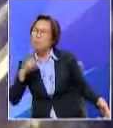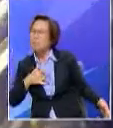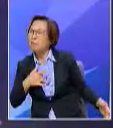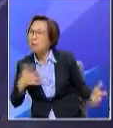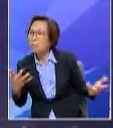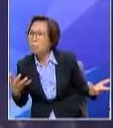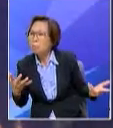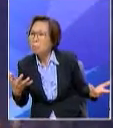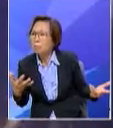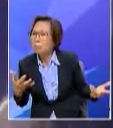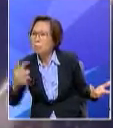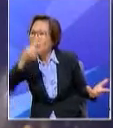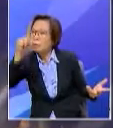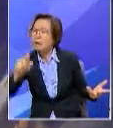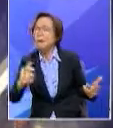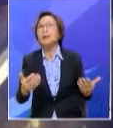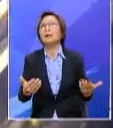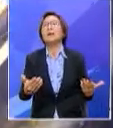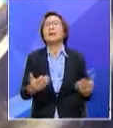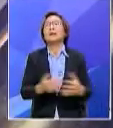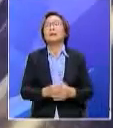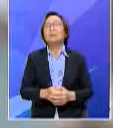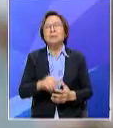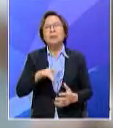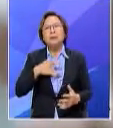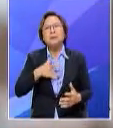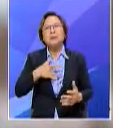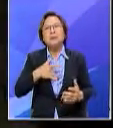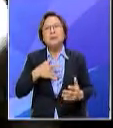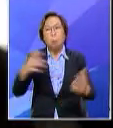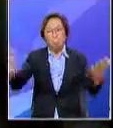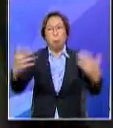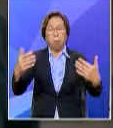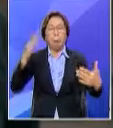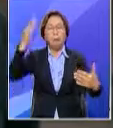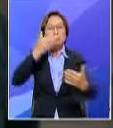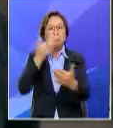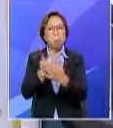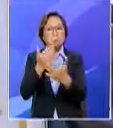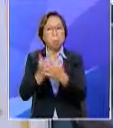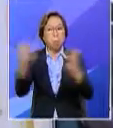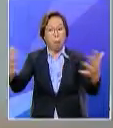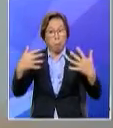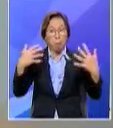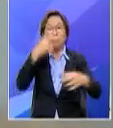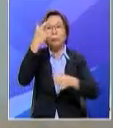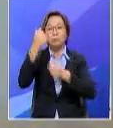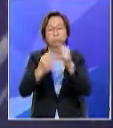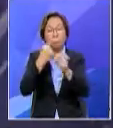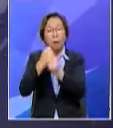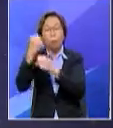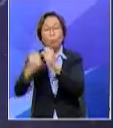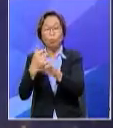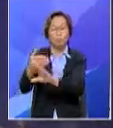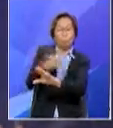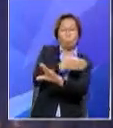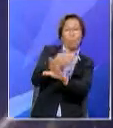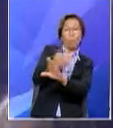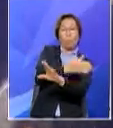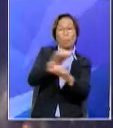saya rasa insyaAllah saya rasa sambutannya akan baik kerana mereka setiap tahun jika kita lihat sebelum COVID